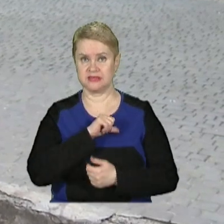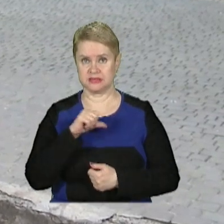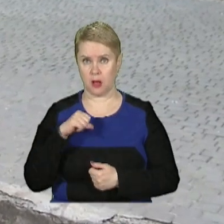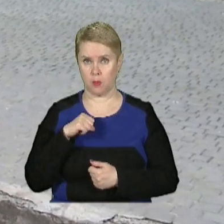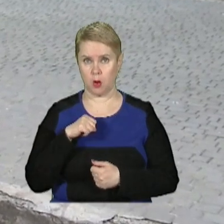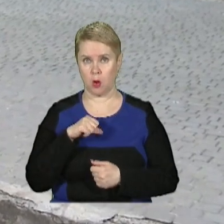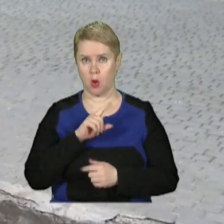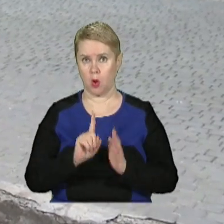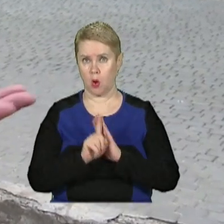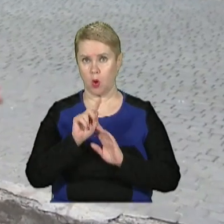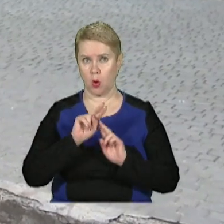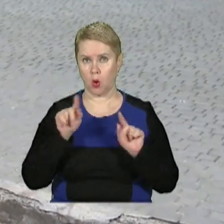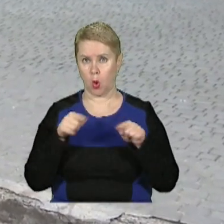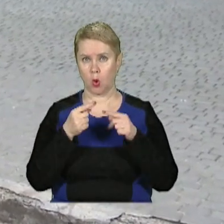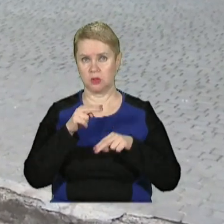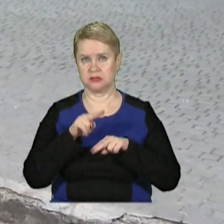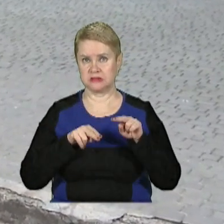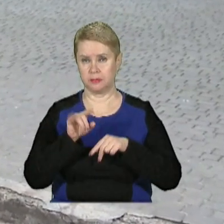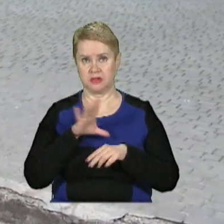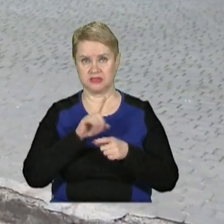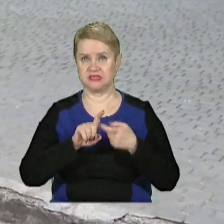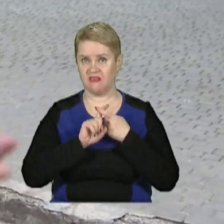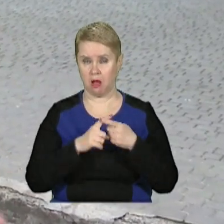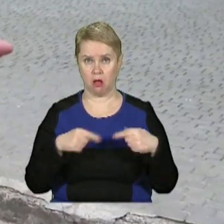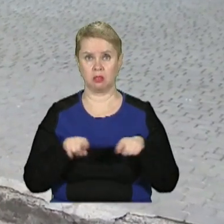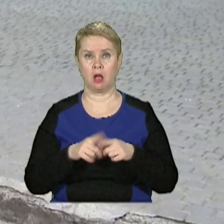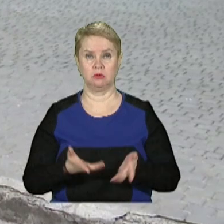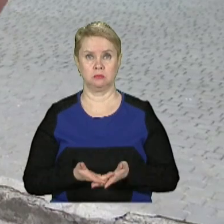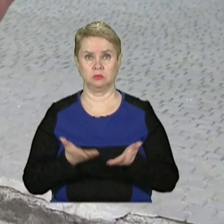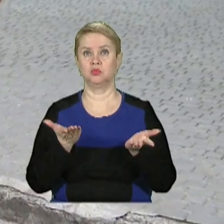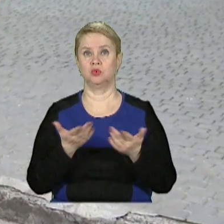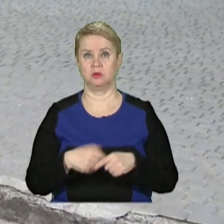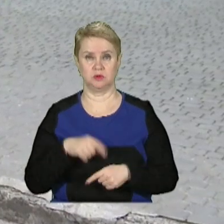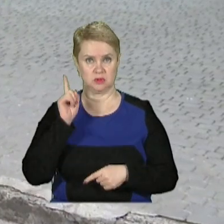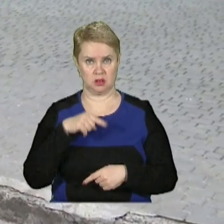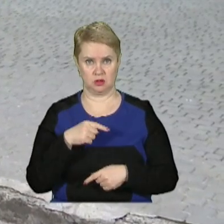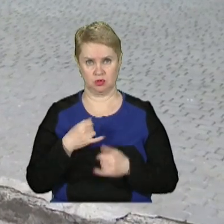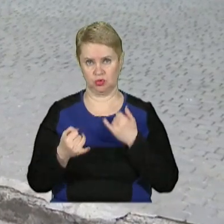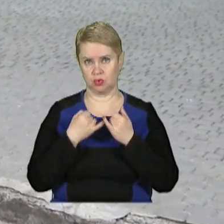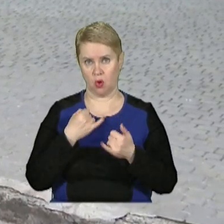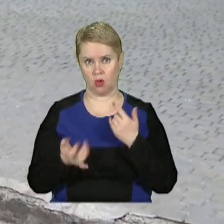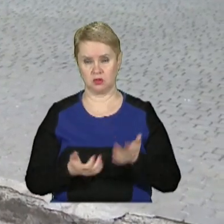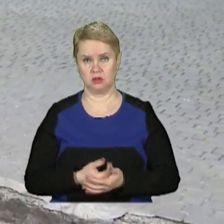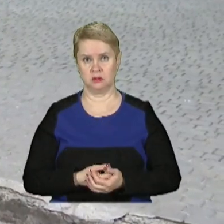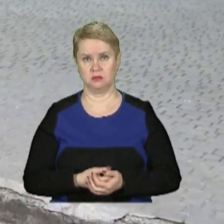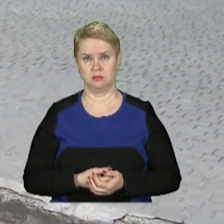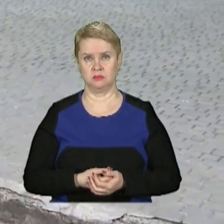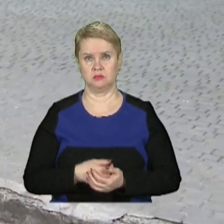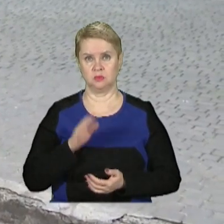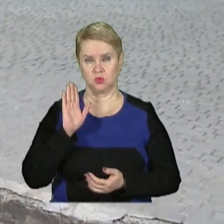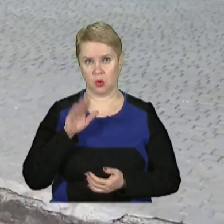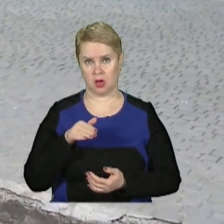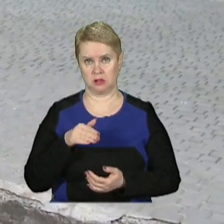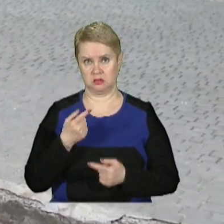конструкцією, все це зв'язано було. А так, ну ще так, знаєте, жовтий, там такий якийсь, ну, хай.